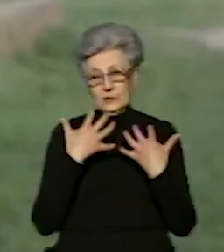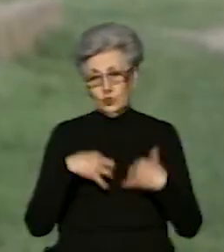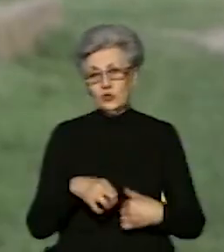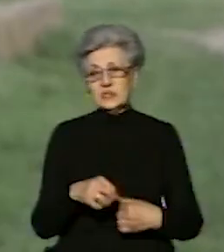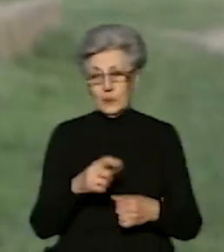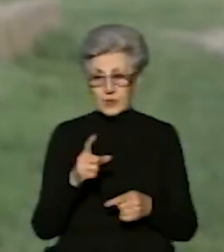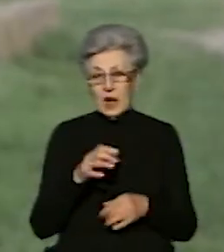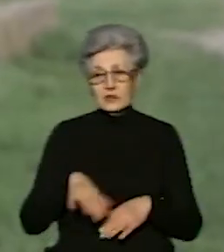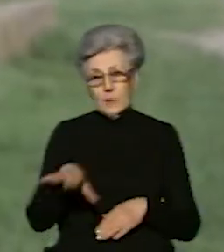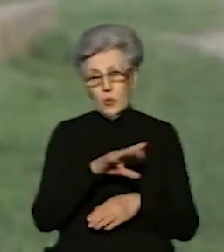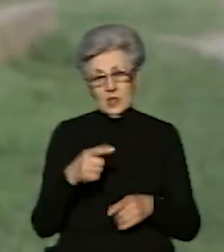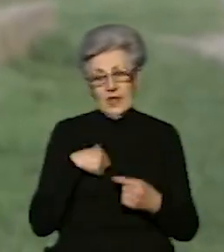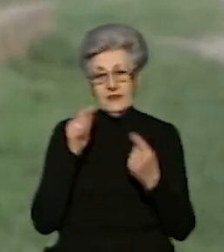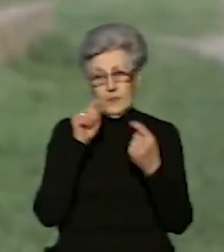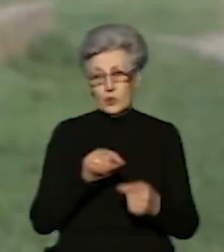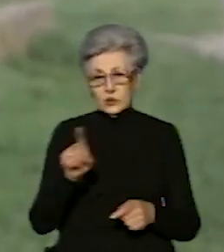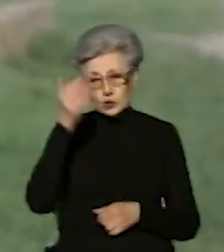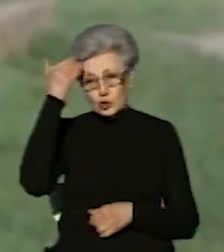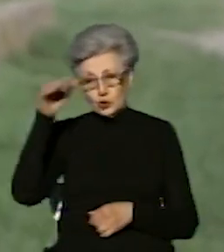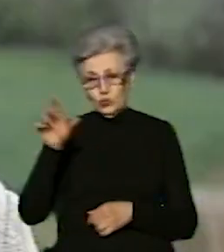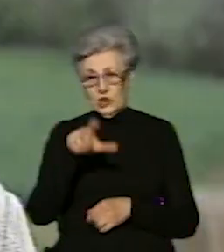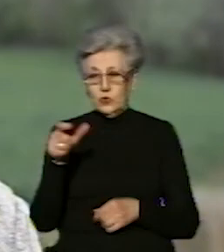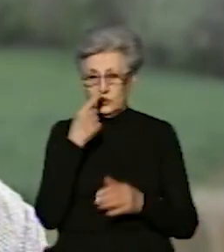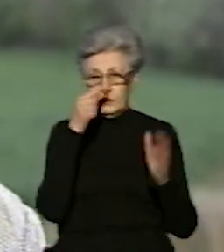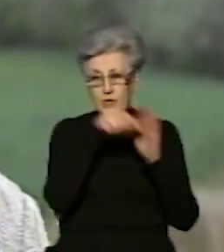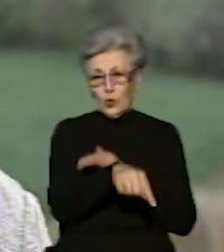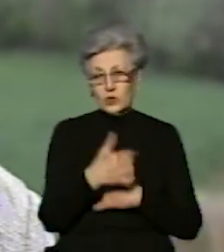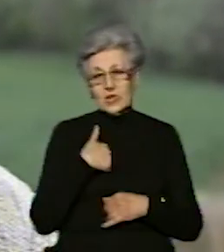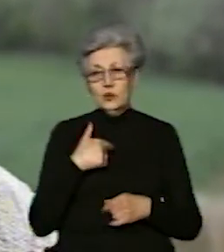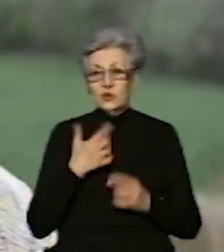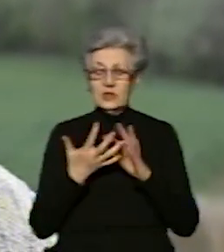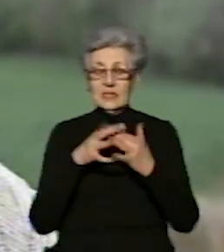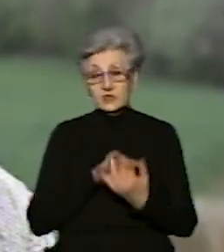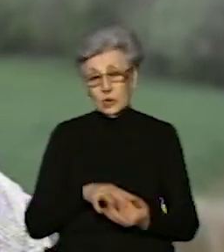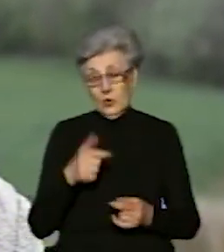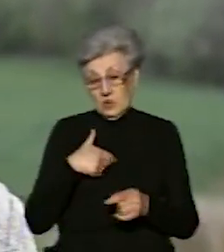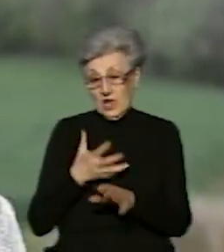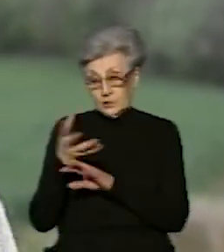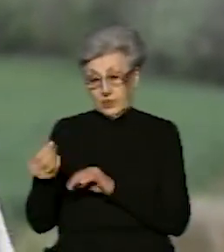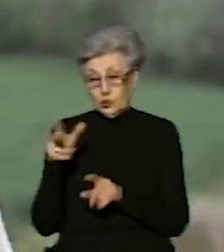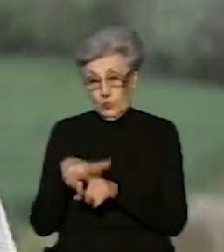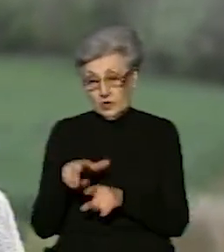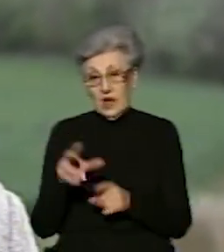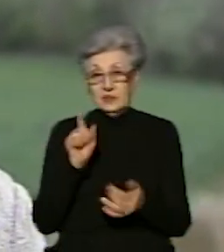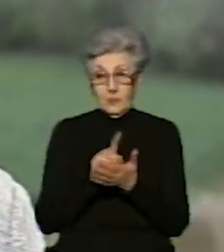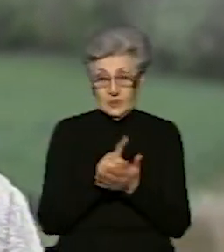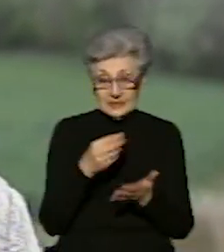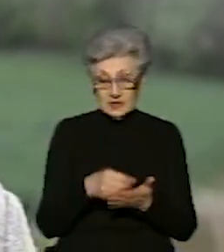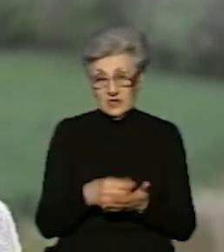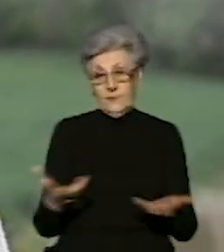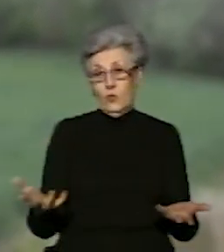чужі люди приходять до нас в село і хочуть брати поле. Сплачуємо податки, все, і пенсійний фонд, і